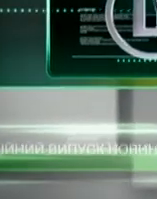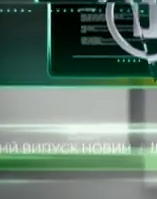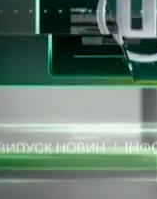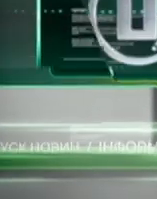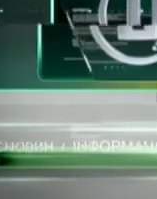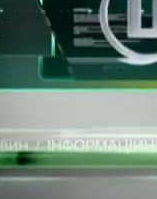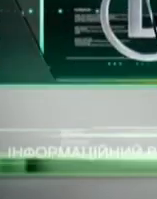Дякуємо!